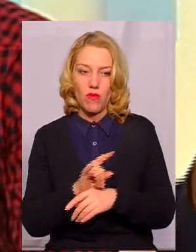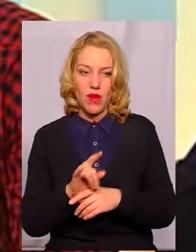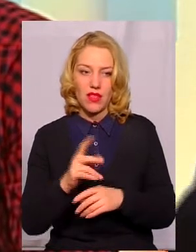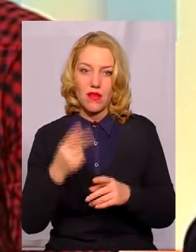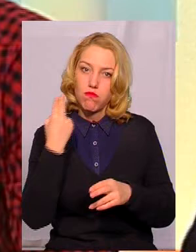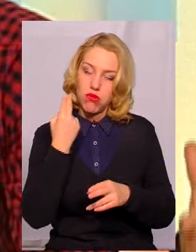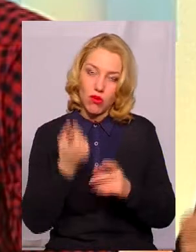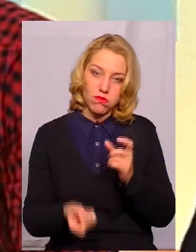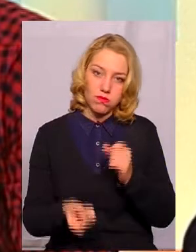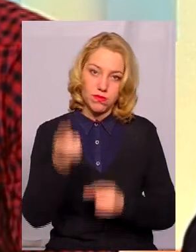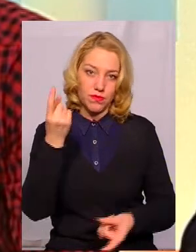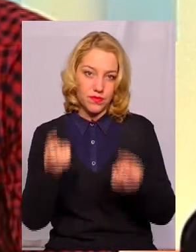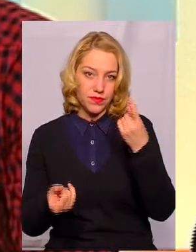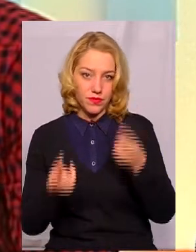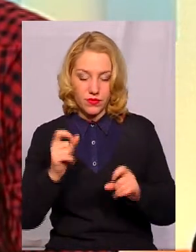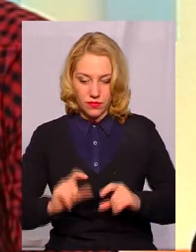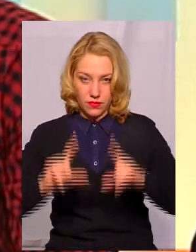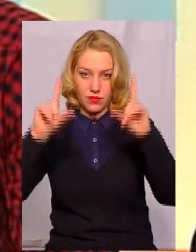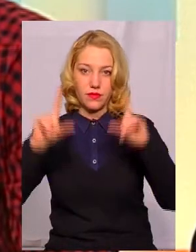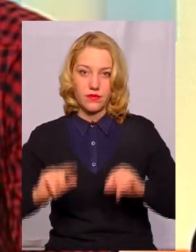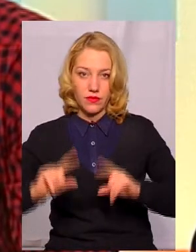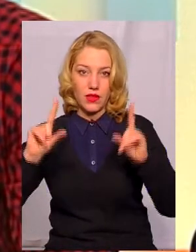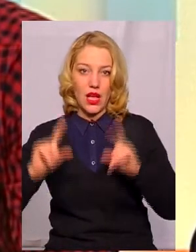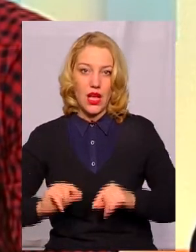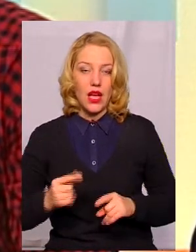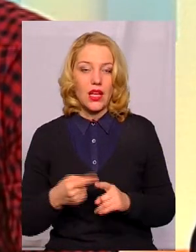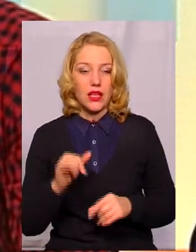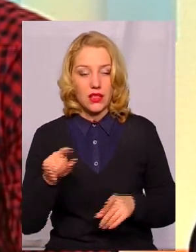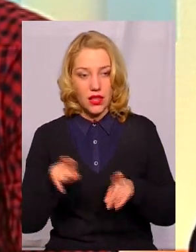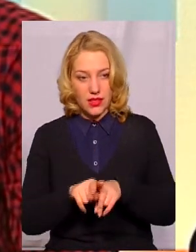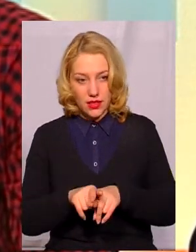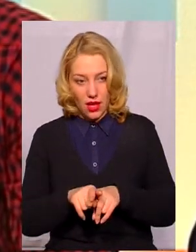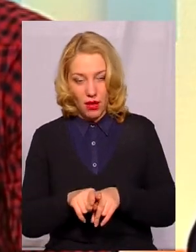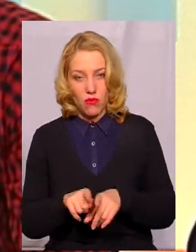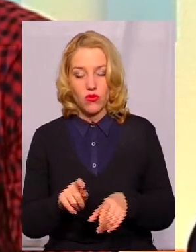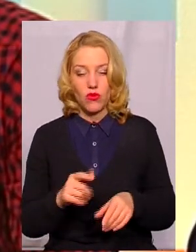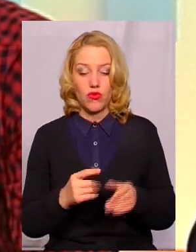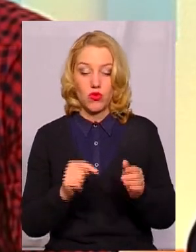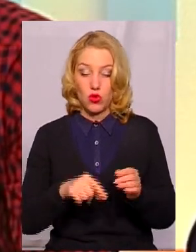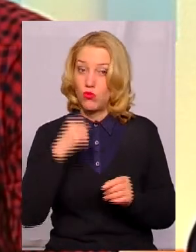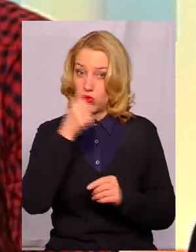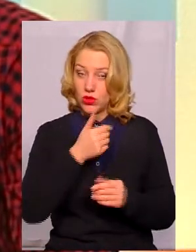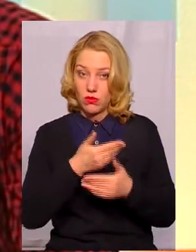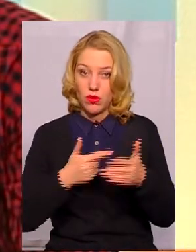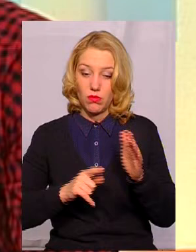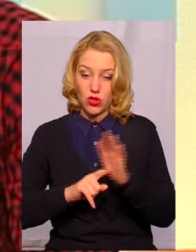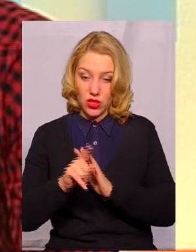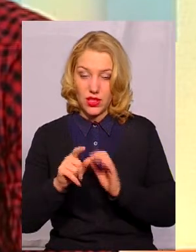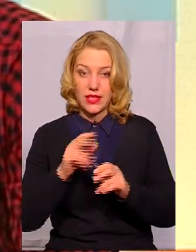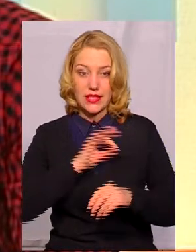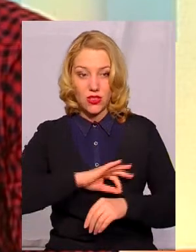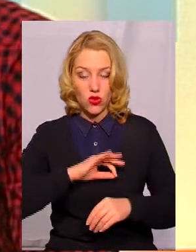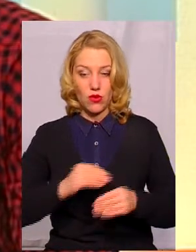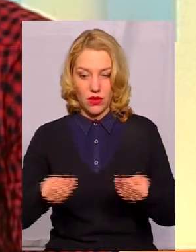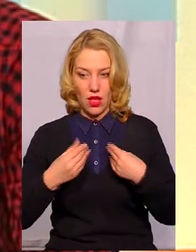борг може то вирости, то зменшитись. Крім того, є, от з цього року ми вже почали застосовувати надані нам права.